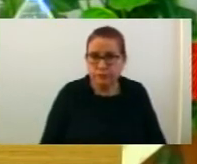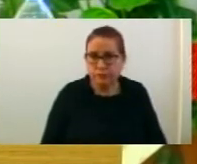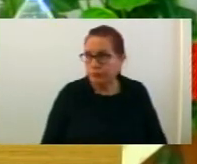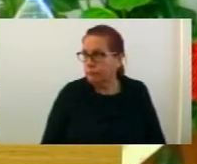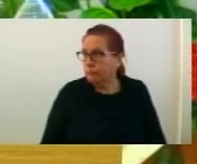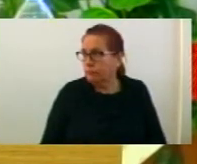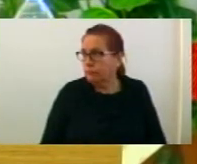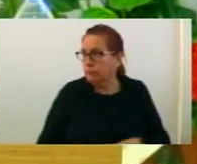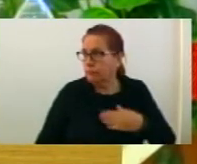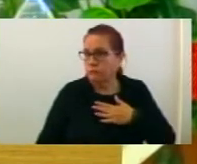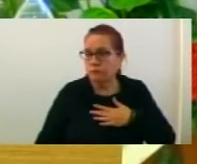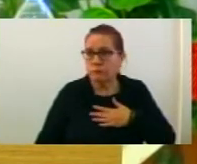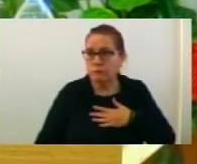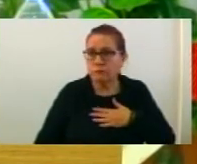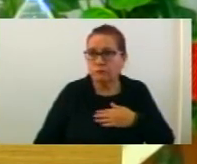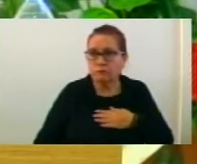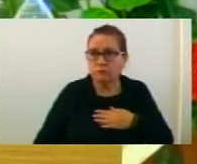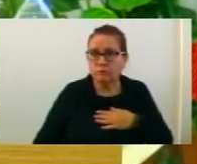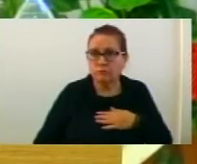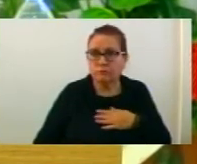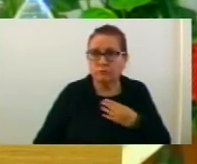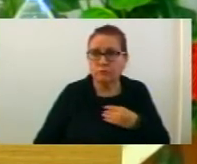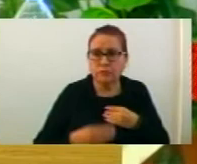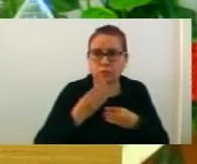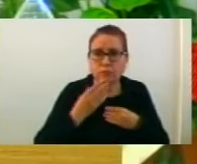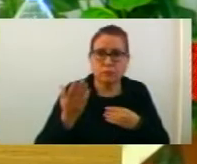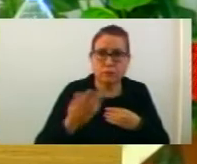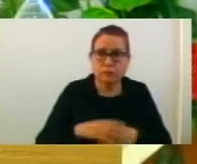Ако има некой друг за разбор, нека повели.